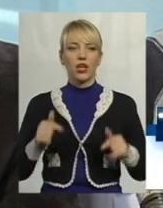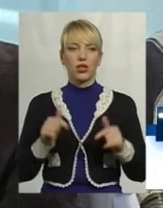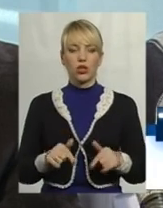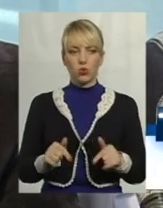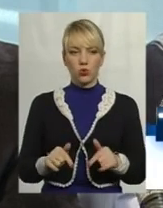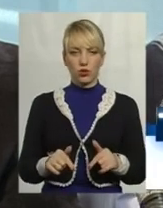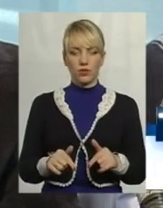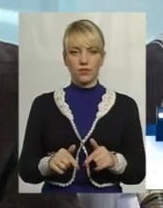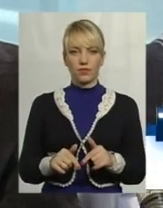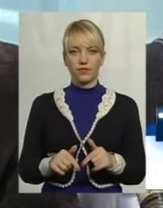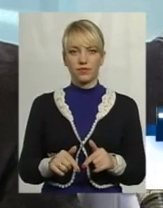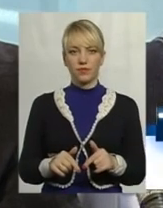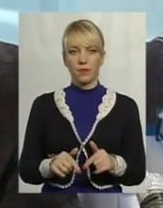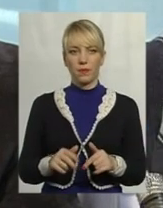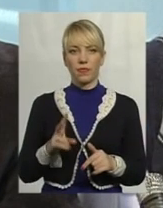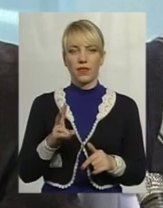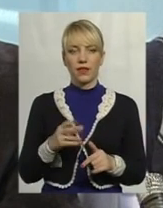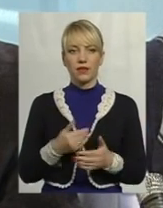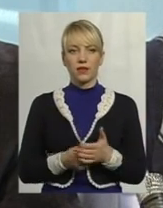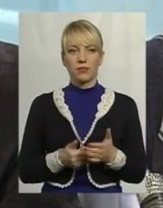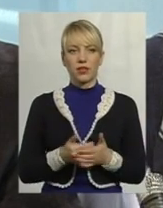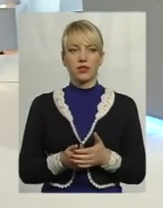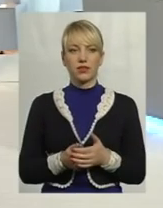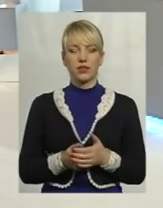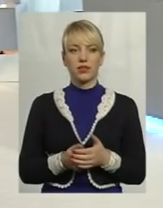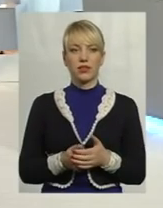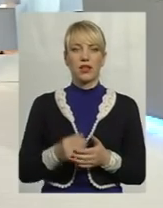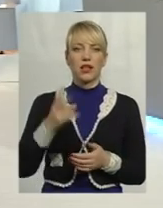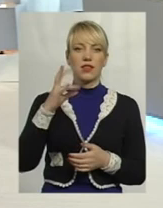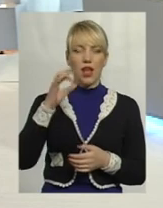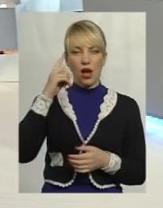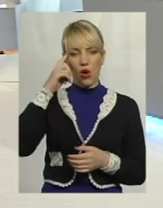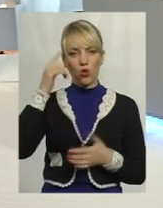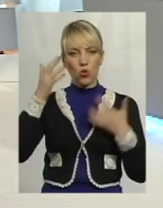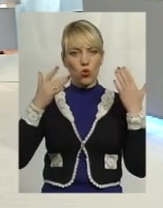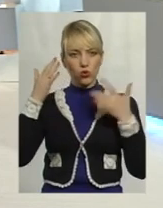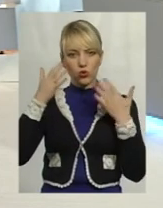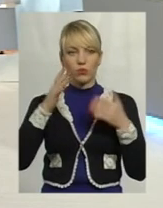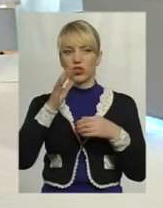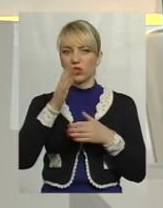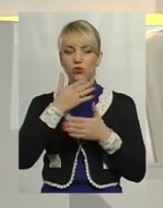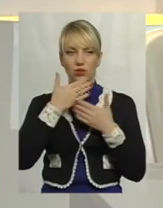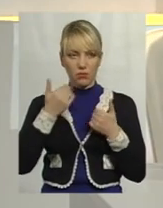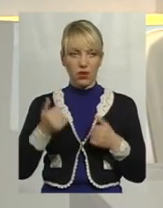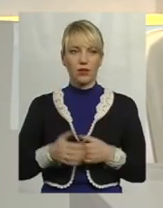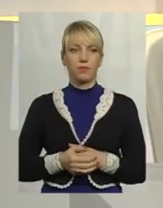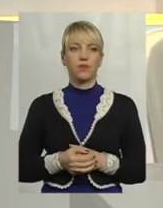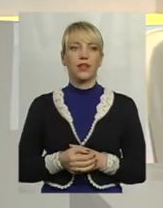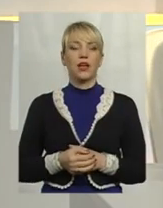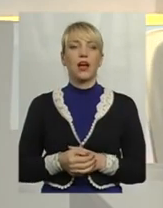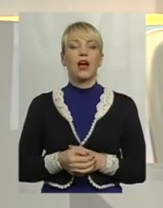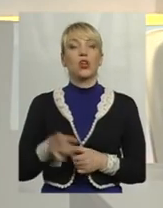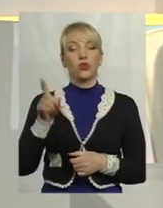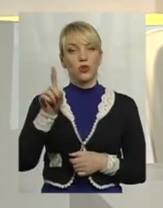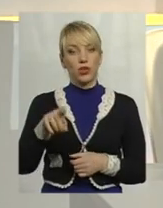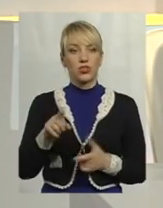роздуми, часу немає. До речі,